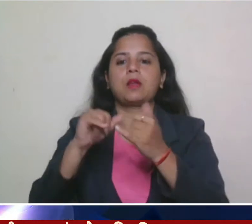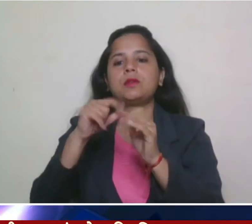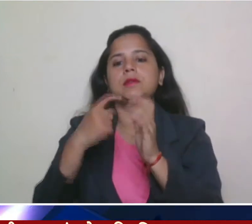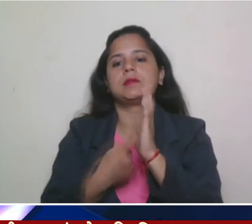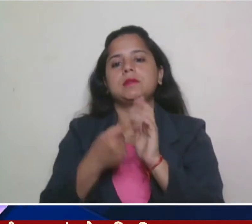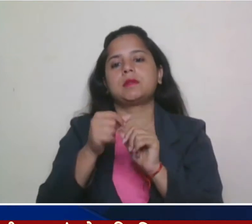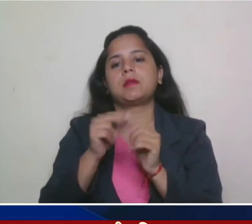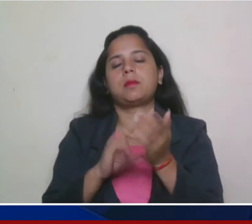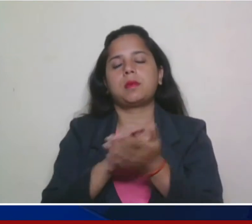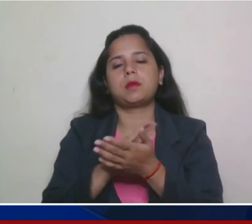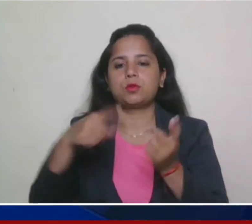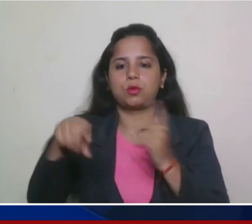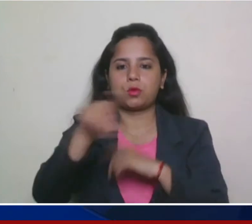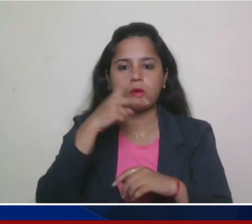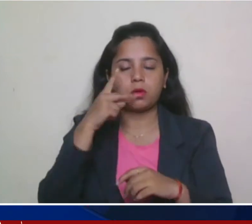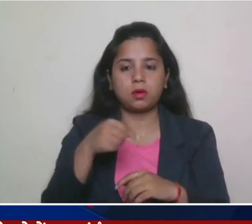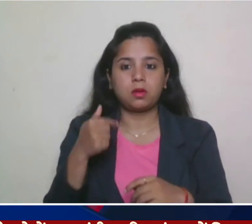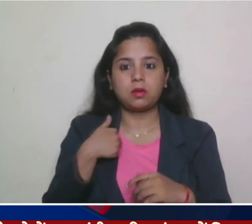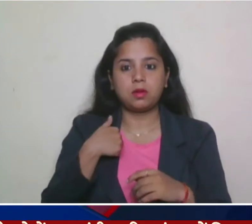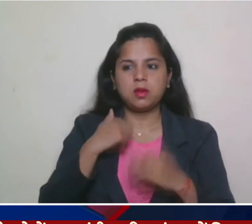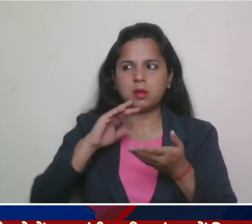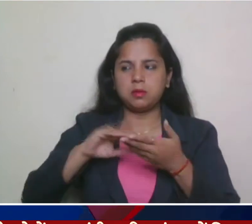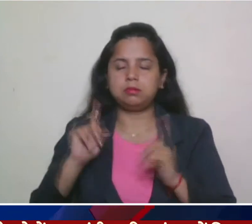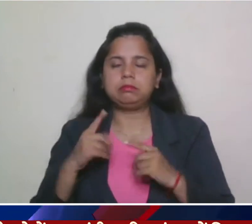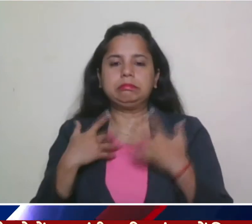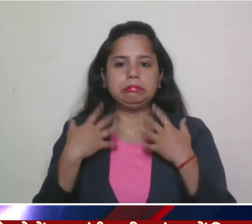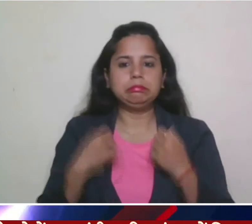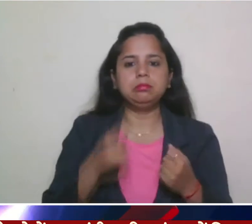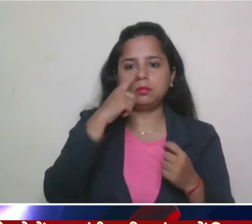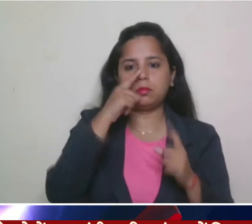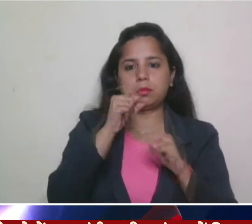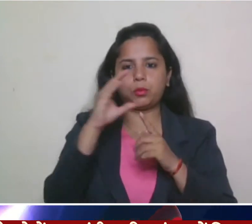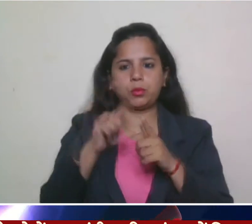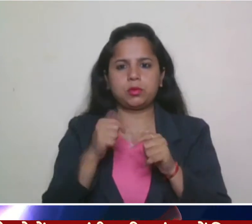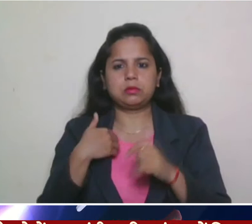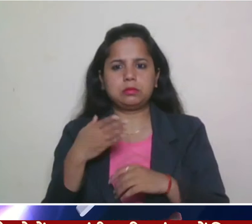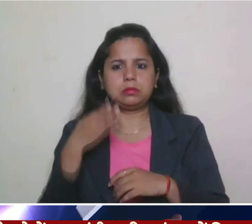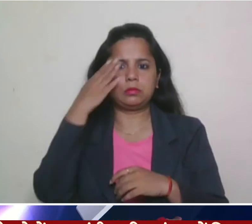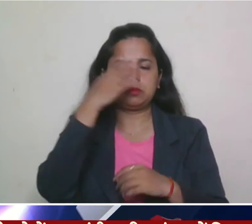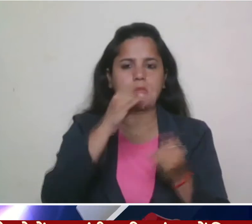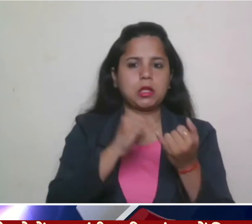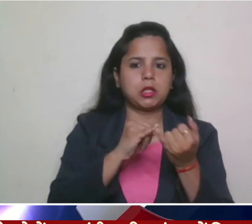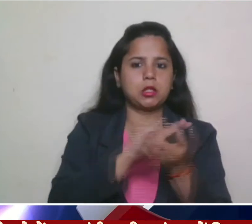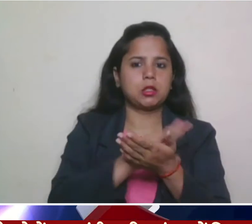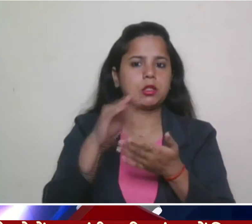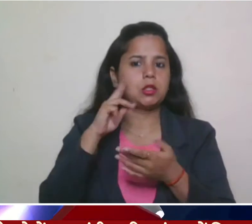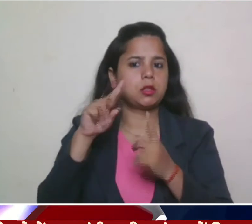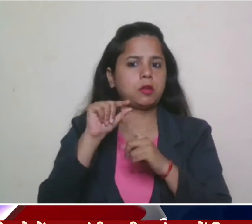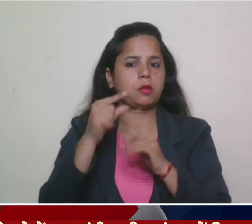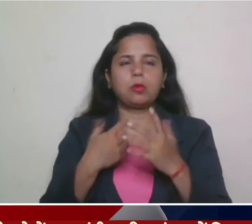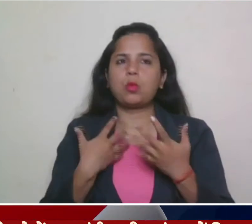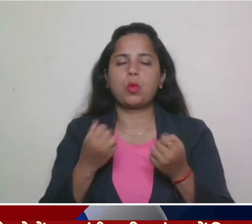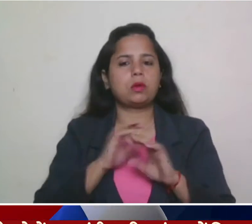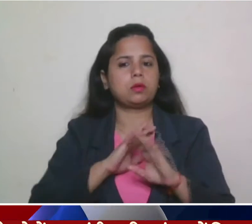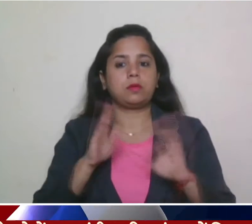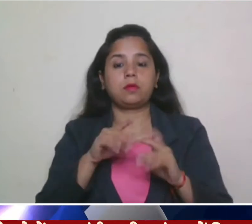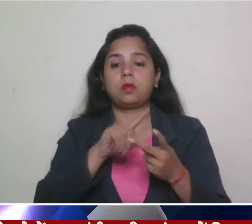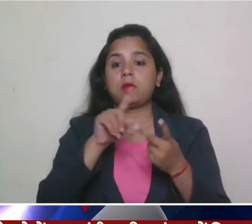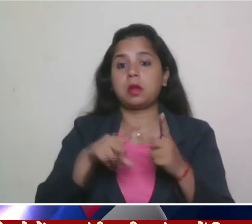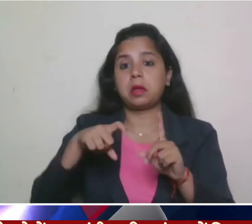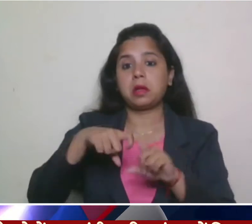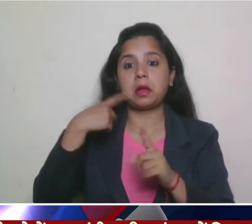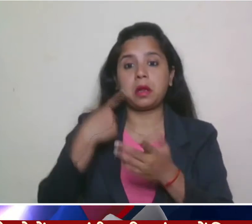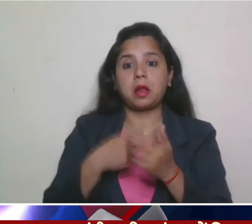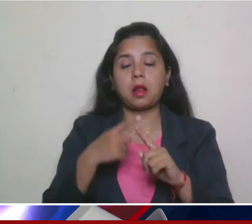कि शादी के डर के चलते पूजा शिफपुरी जाने से इंकार कर रही है उधर कीर्थी और उतकर्ष को अमेरिका की एक बड़ी कंपरी